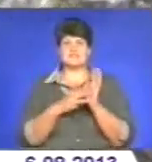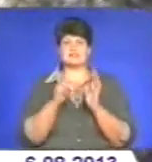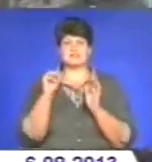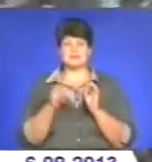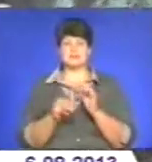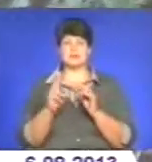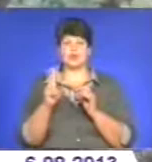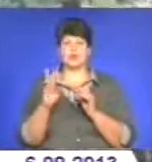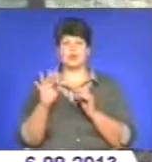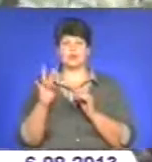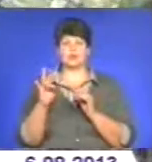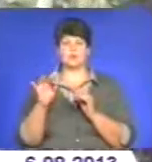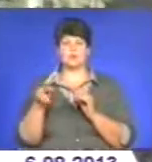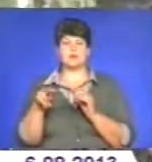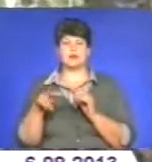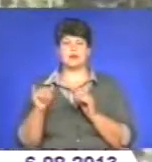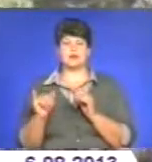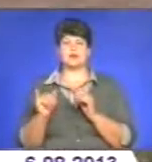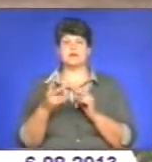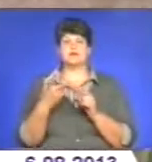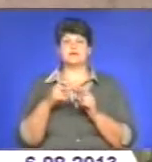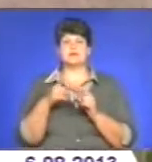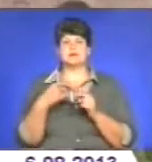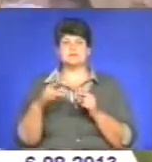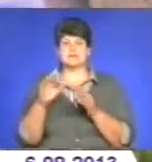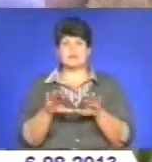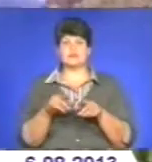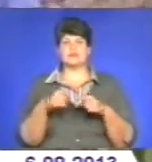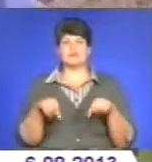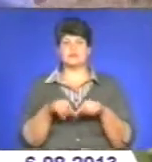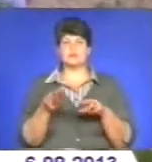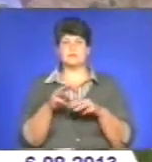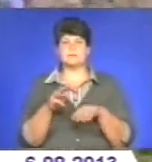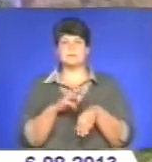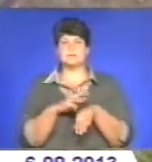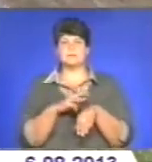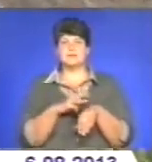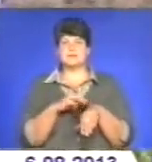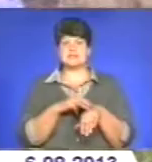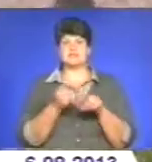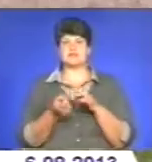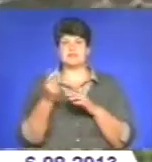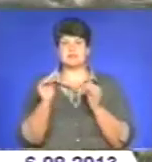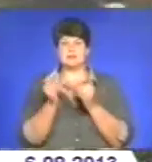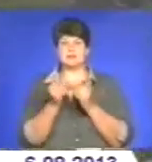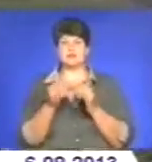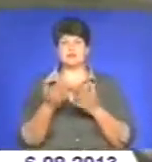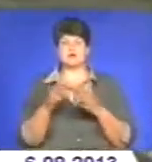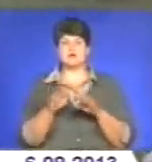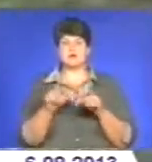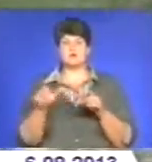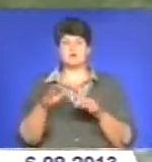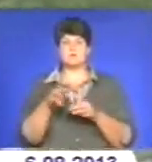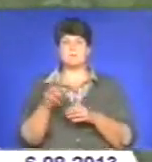В одному із сіл Шумського району дільничні інспектори місцевого райовій ділу міліції під час подворового обходу виявили чималеньку грядку маку, на якій зросло